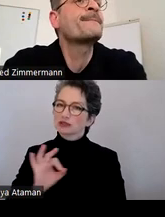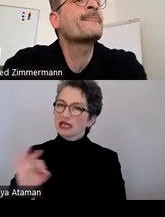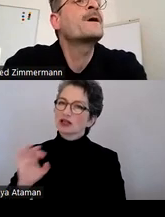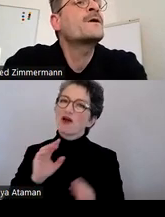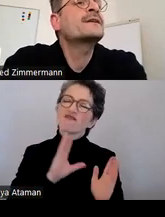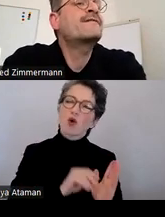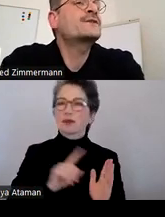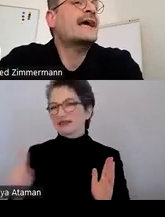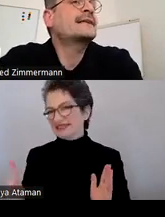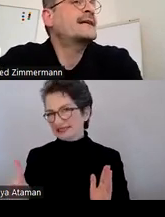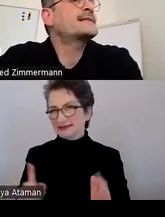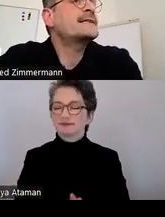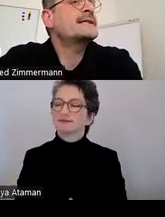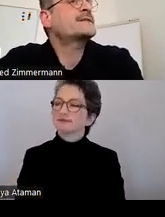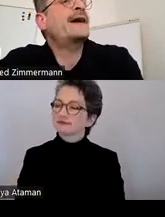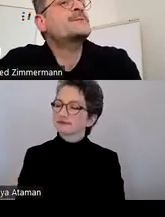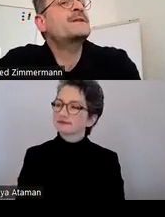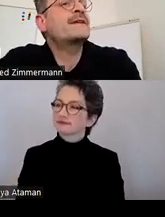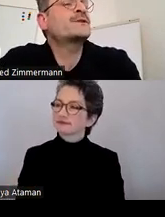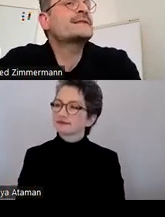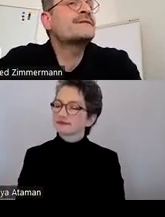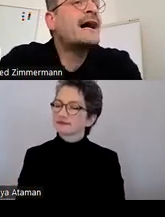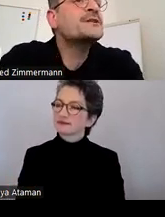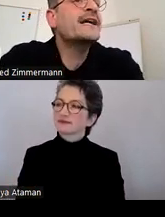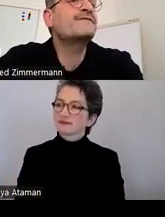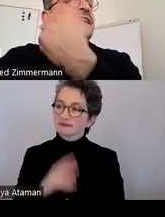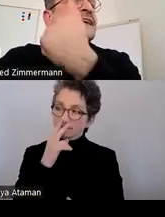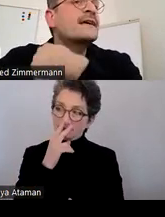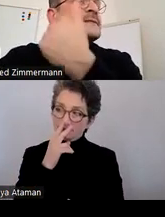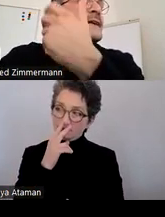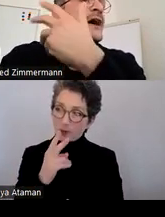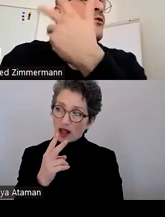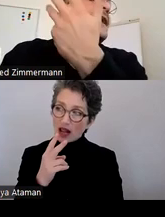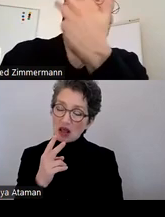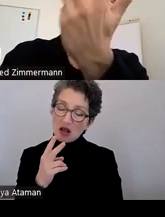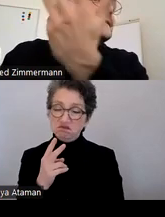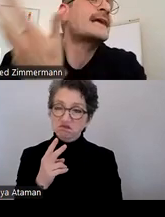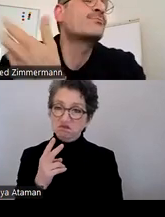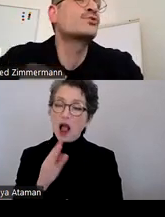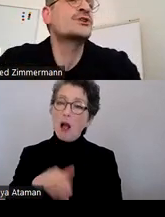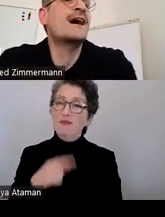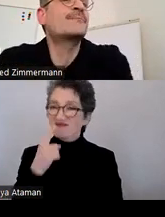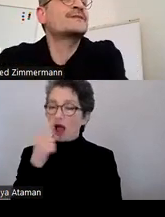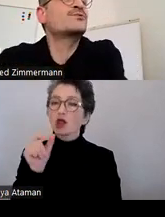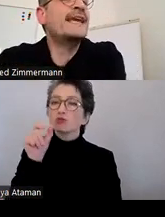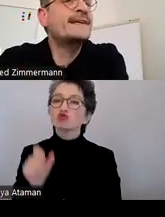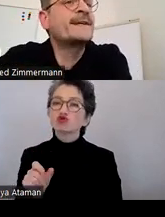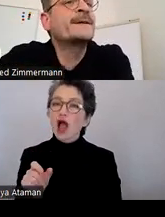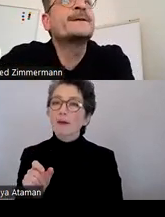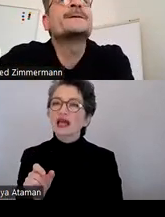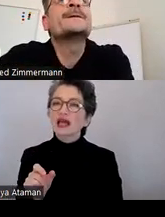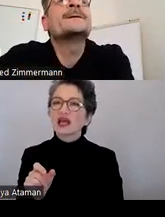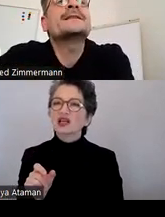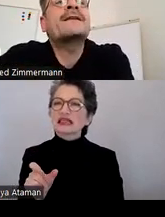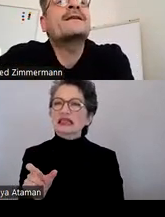Spanne. dann wird tatsächlich zum Beispiel, wenn wir uns die Frage stellen, wie dick ist, also wann ist ein Buchstabe zu dick,